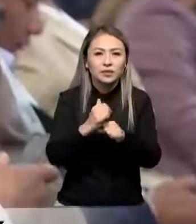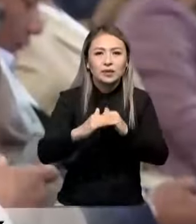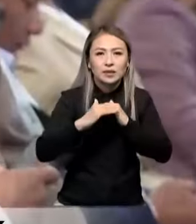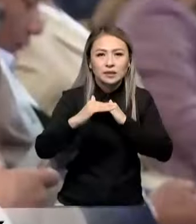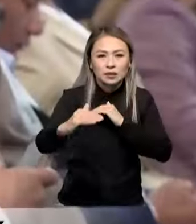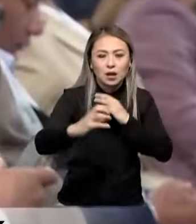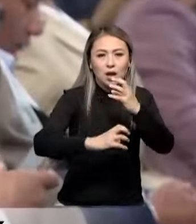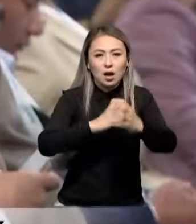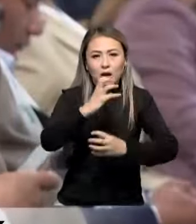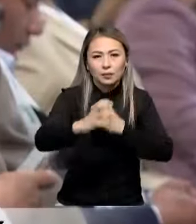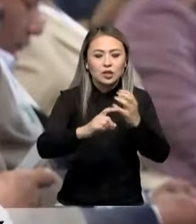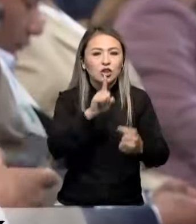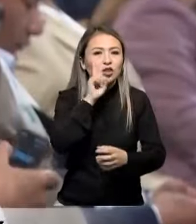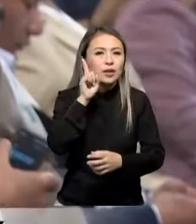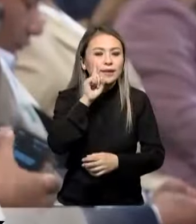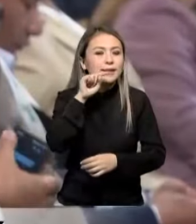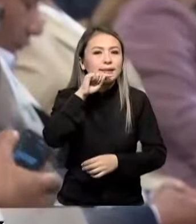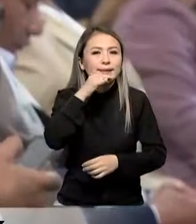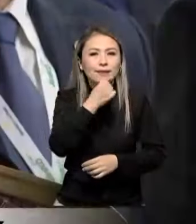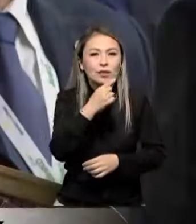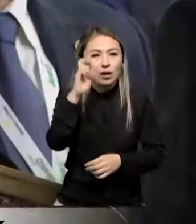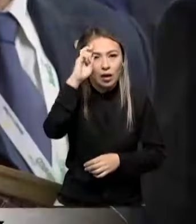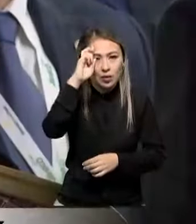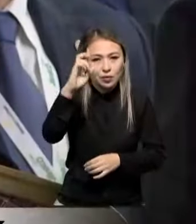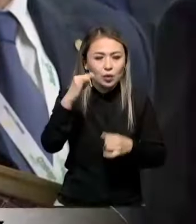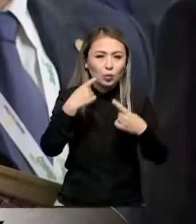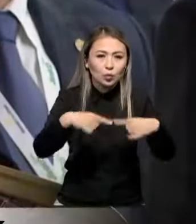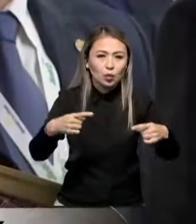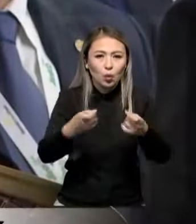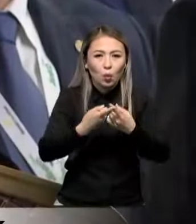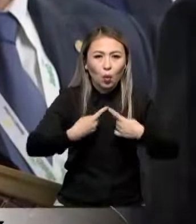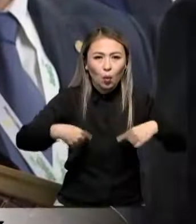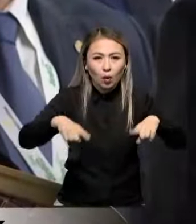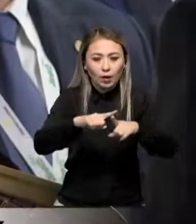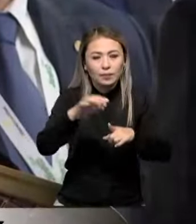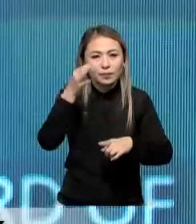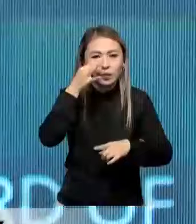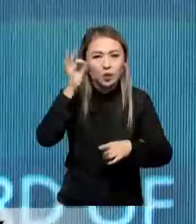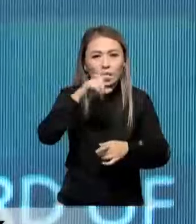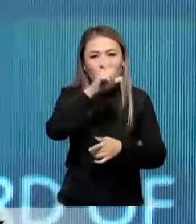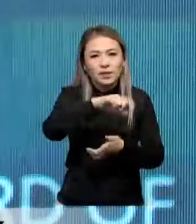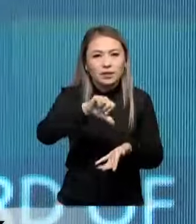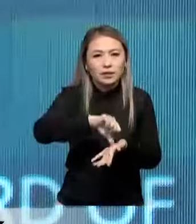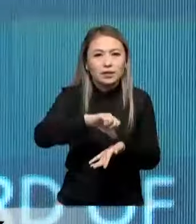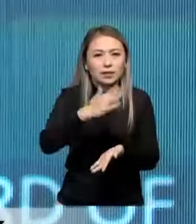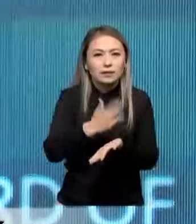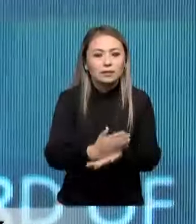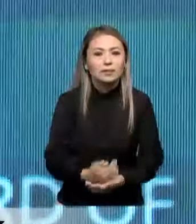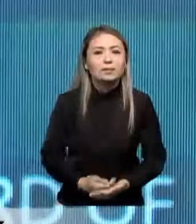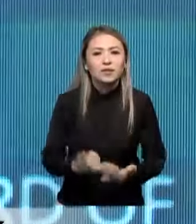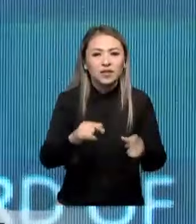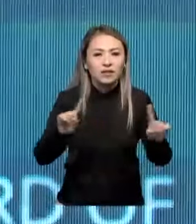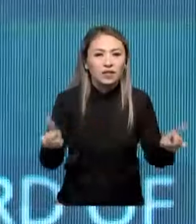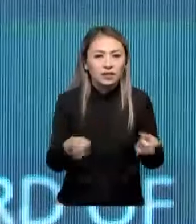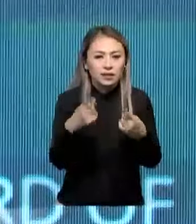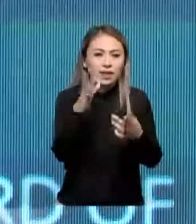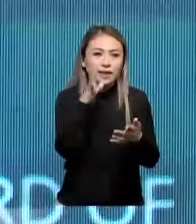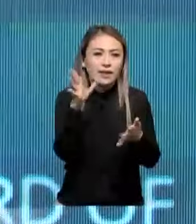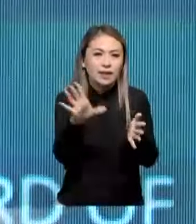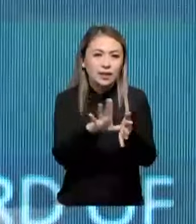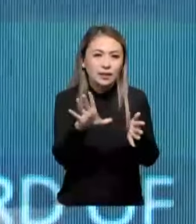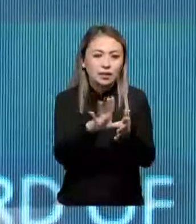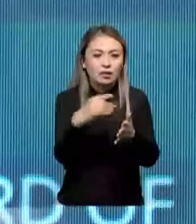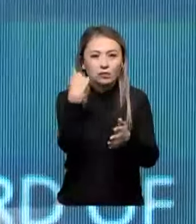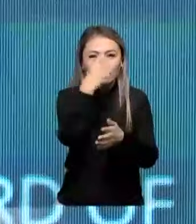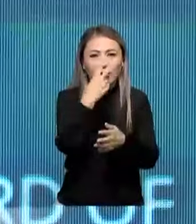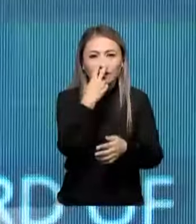бен қатар әлемдегі жасыл экономика ғамтылған мемлекеттік және көптеген қоғамдығы емінің білікті мамандар қатысыта. Бүгінде жаңартылған энергия көзі